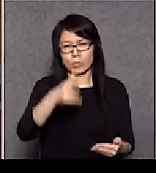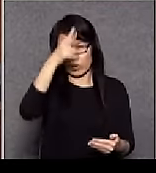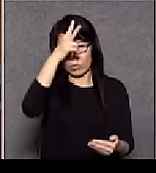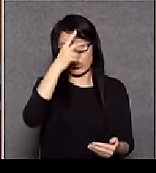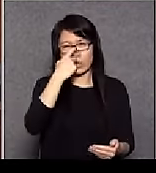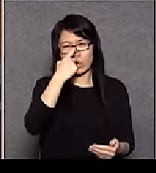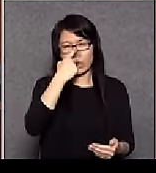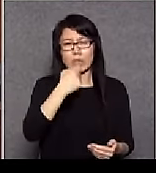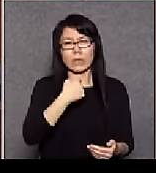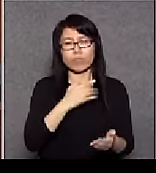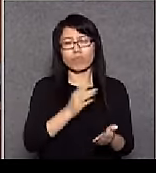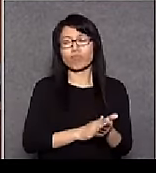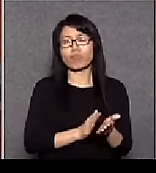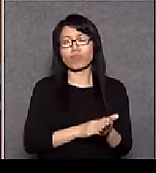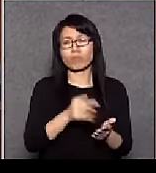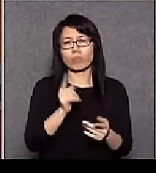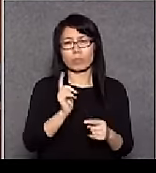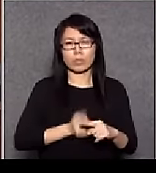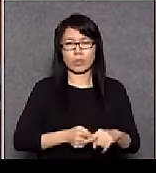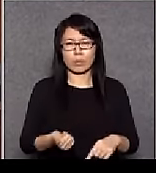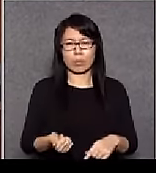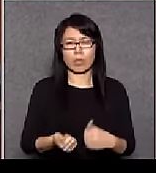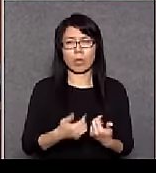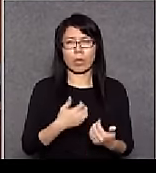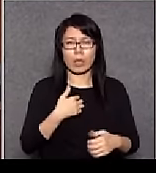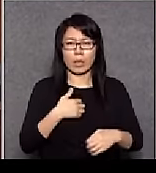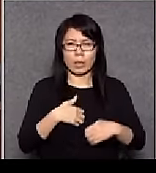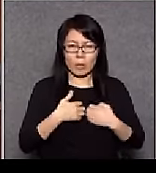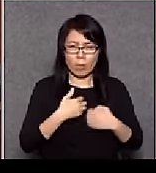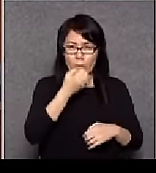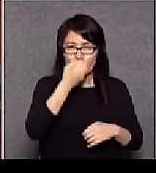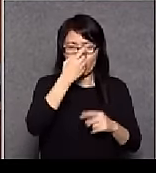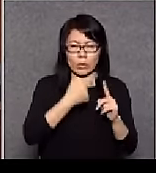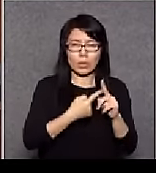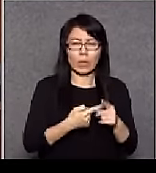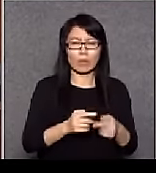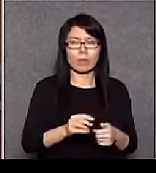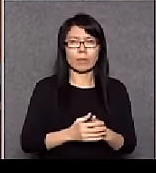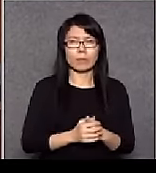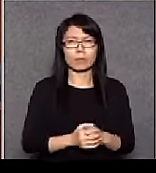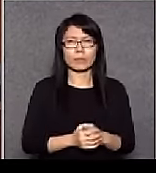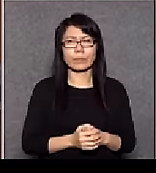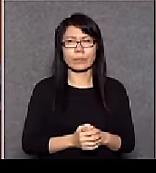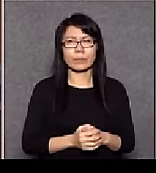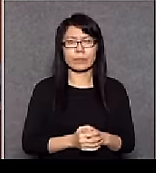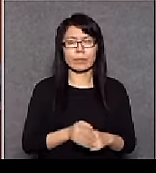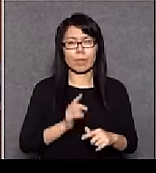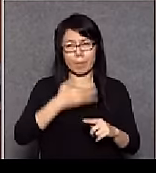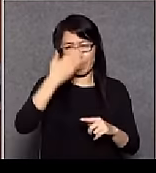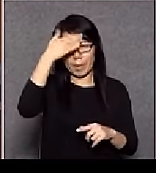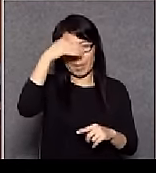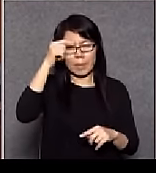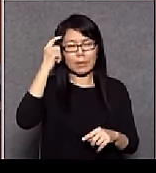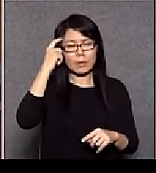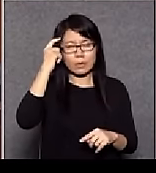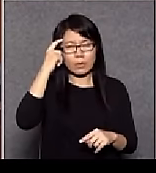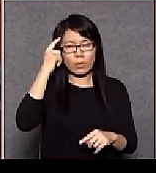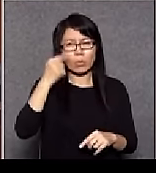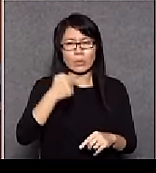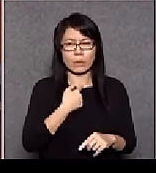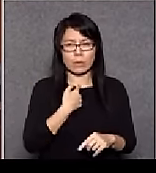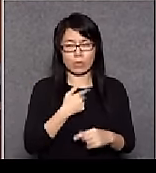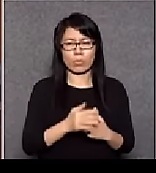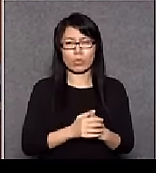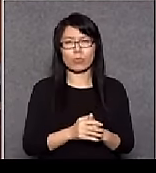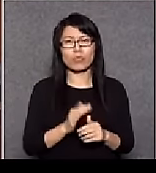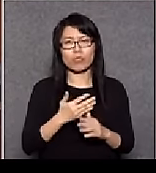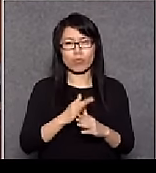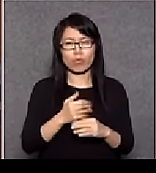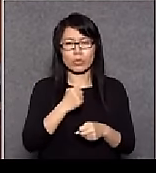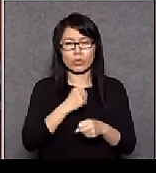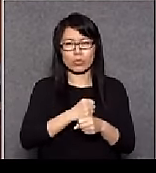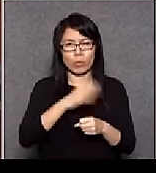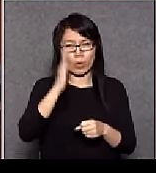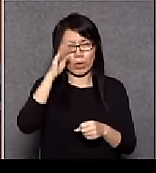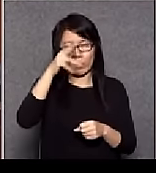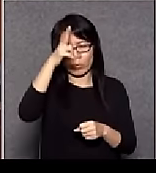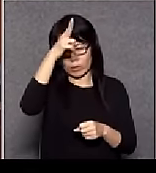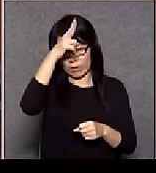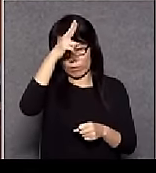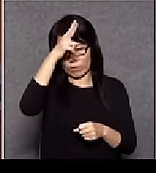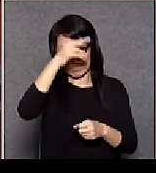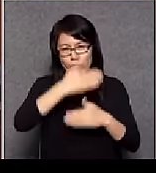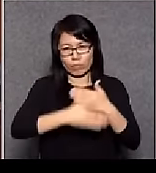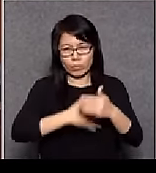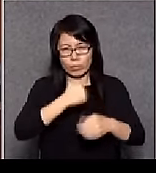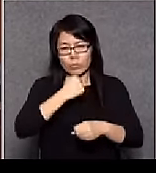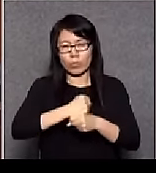我要搶他一切他真是急市民所急明白有需要還想做一個有為政府所以他